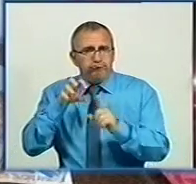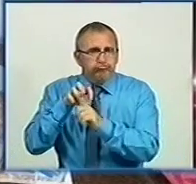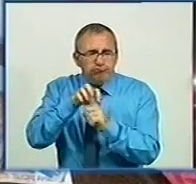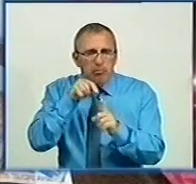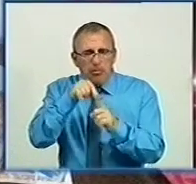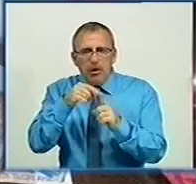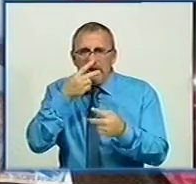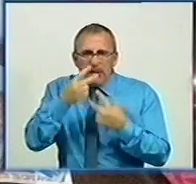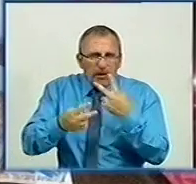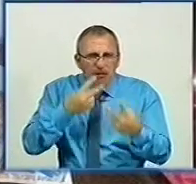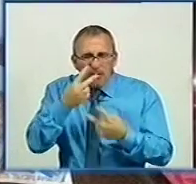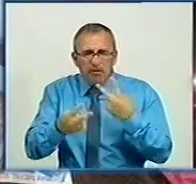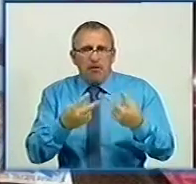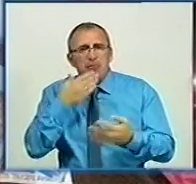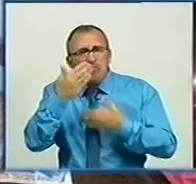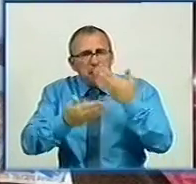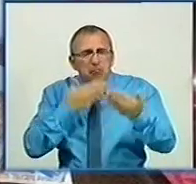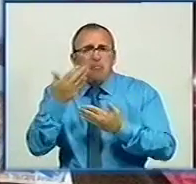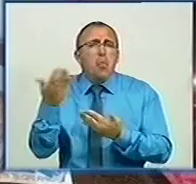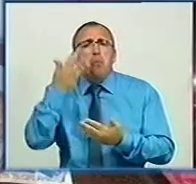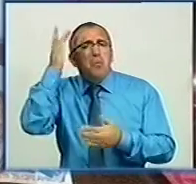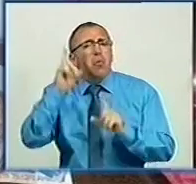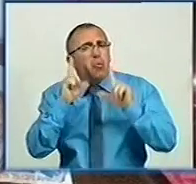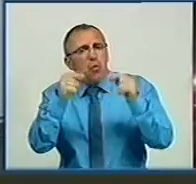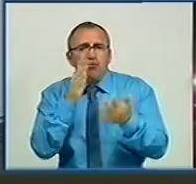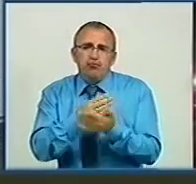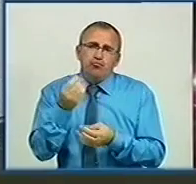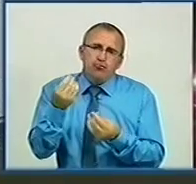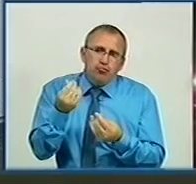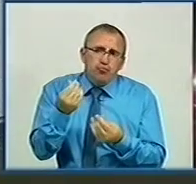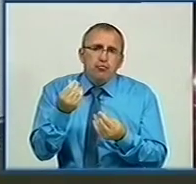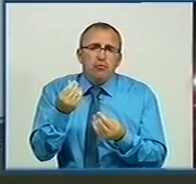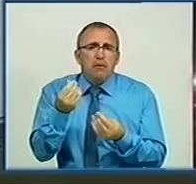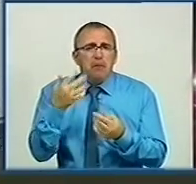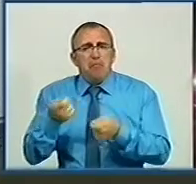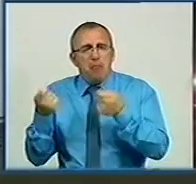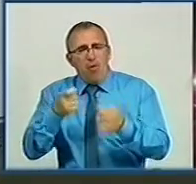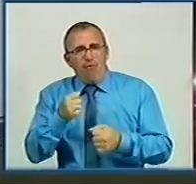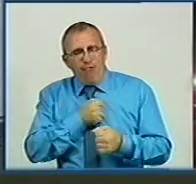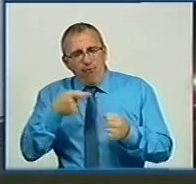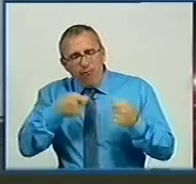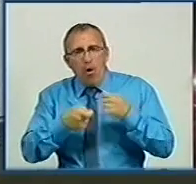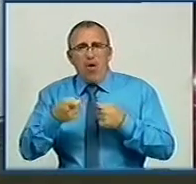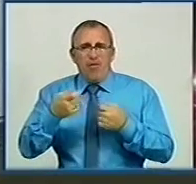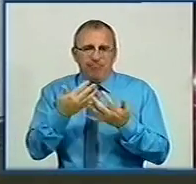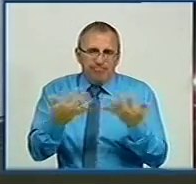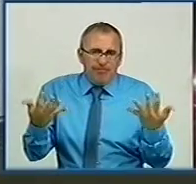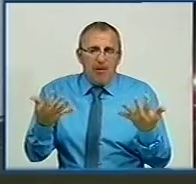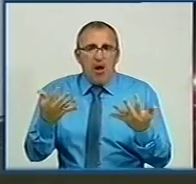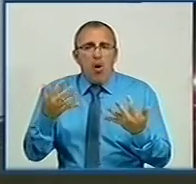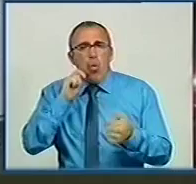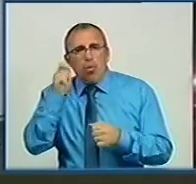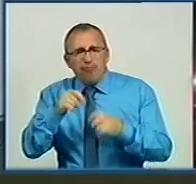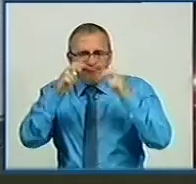вони дивились, запитували, з якою метою я їду, чи в мене є гроші, чи не везу я зброю. Особливо українці перевіряли, прискіпувалися.